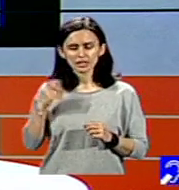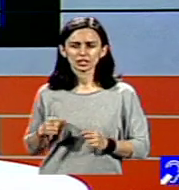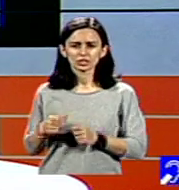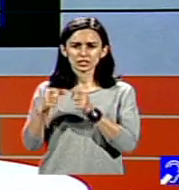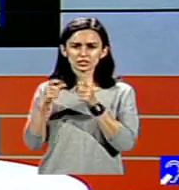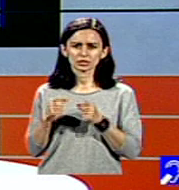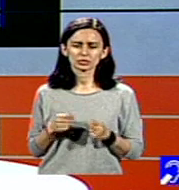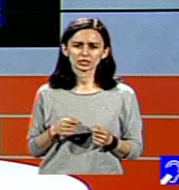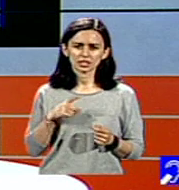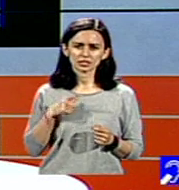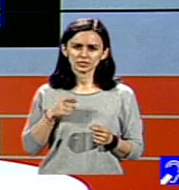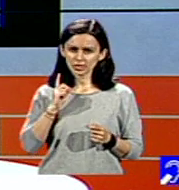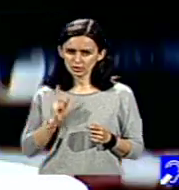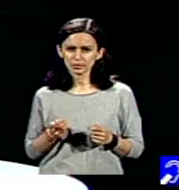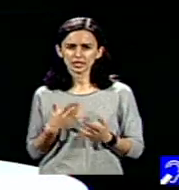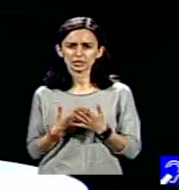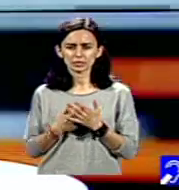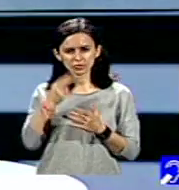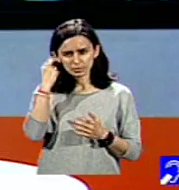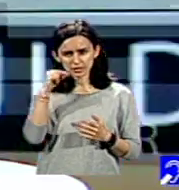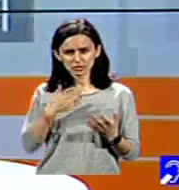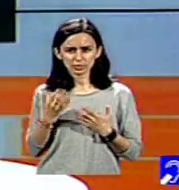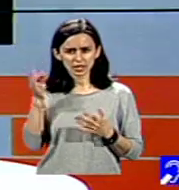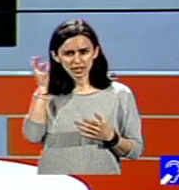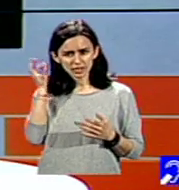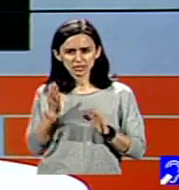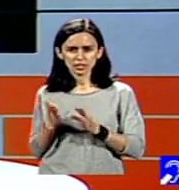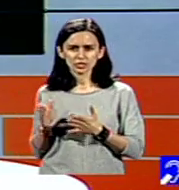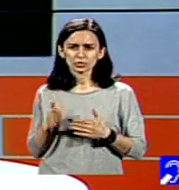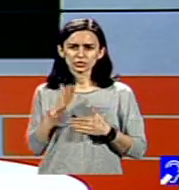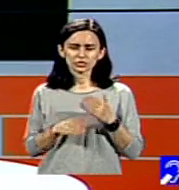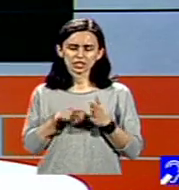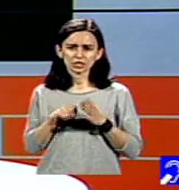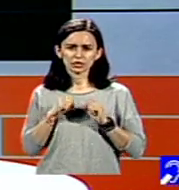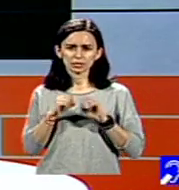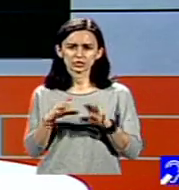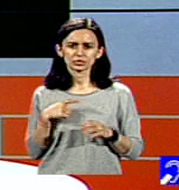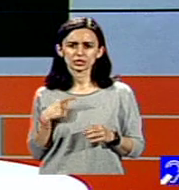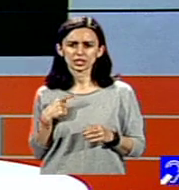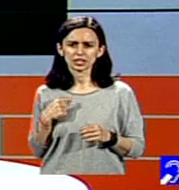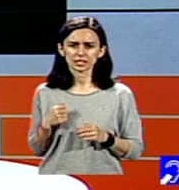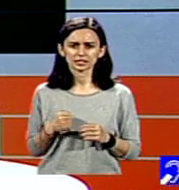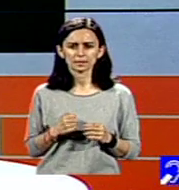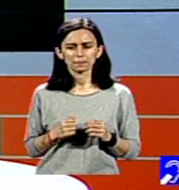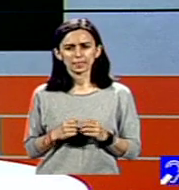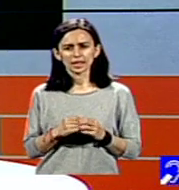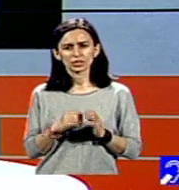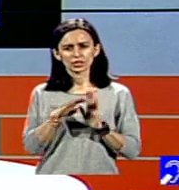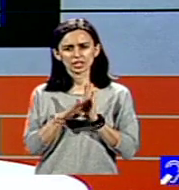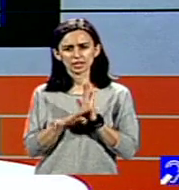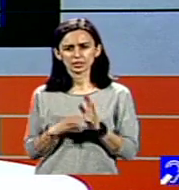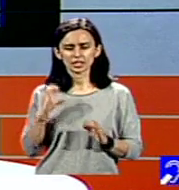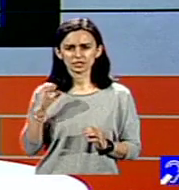media, să fie obligate pentru că mesajul pe care dumneavoastră l-au zis la începutul și la finalul emisiunii noastre este până la urmă o reglementare CNA